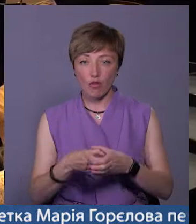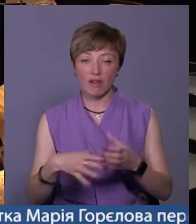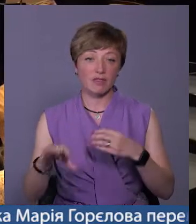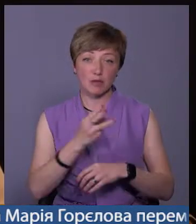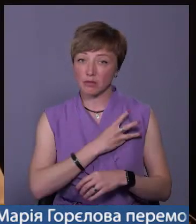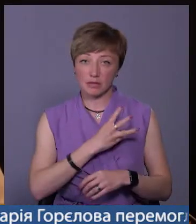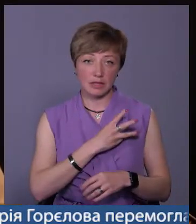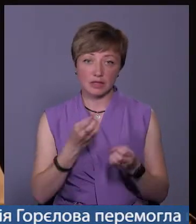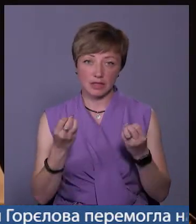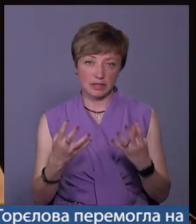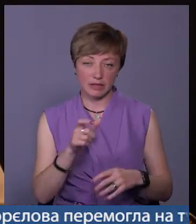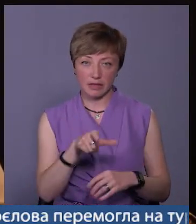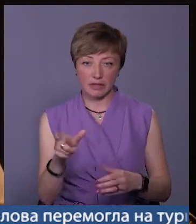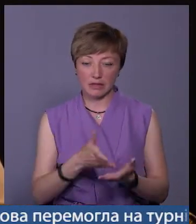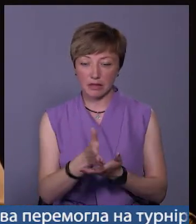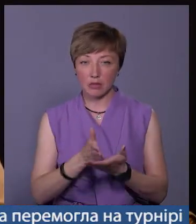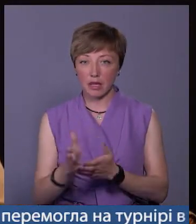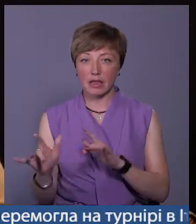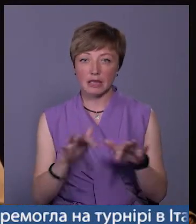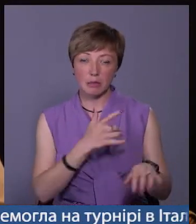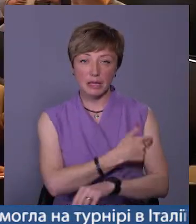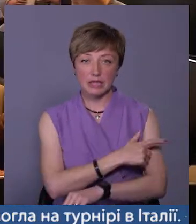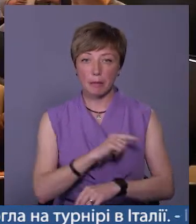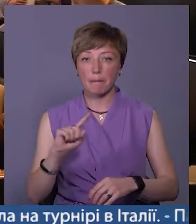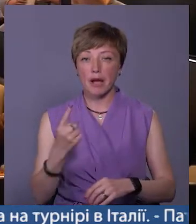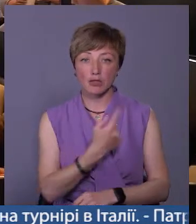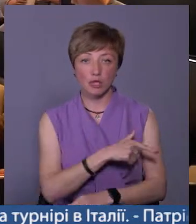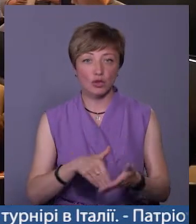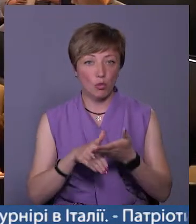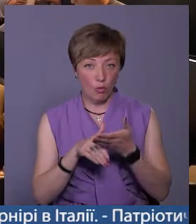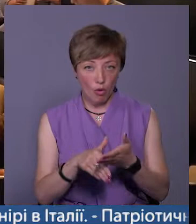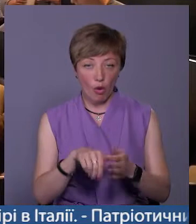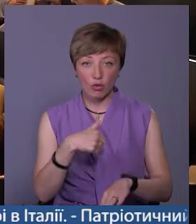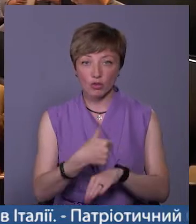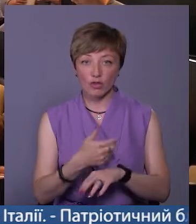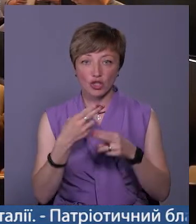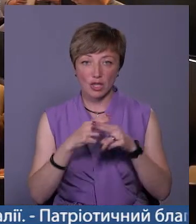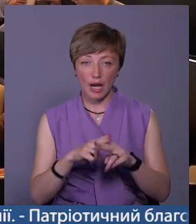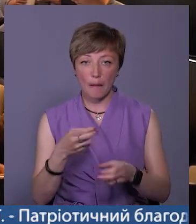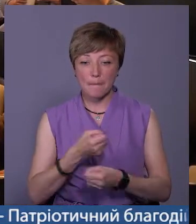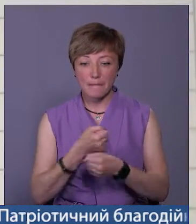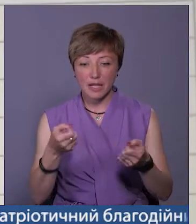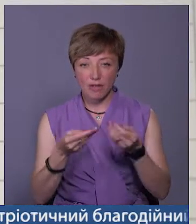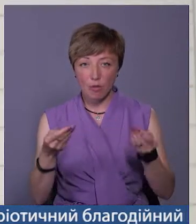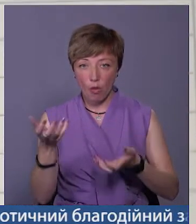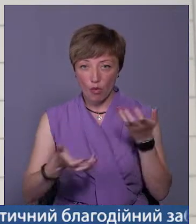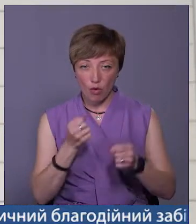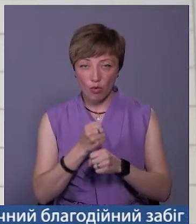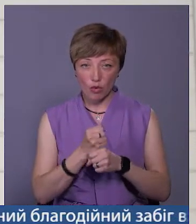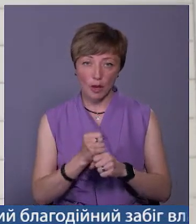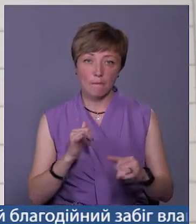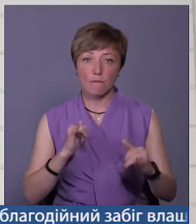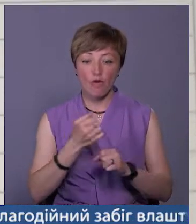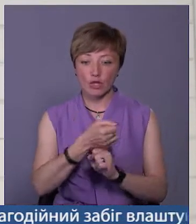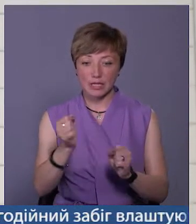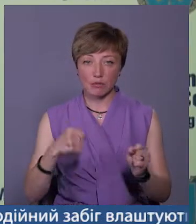охочих цивільних. Серед напрямків – тактична медицина, перша медична допомога, основи інженерної та мінно-вибухової роботи і поводження